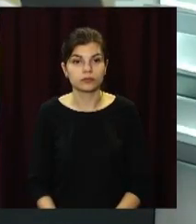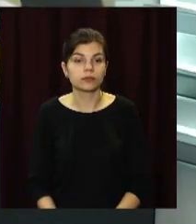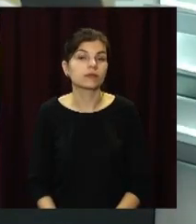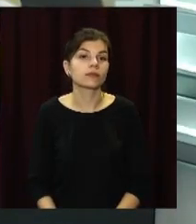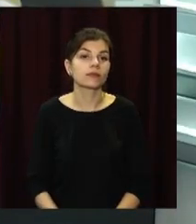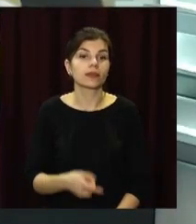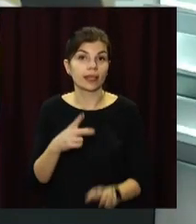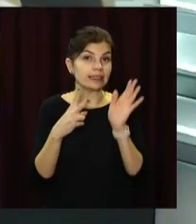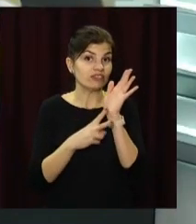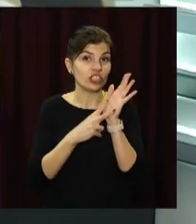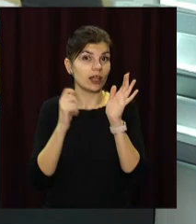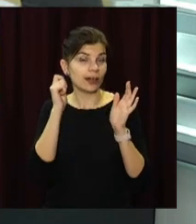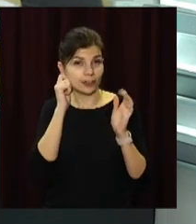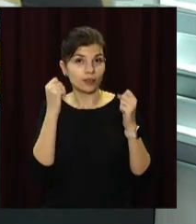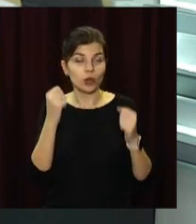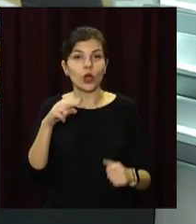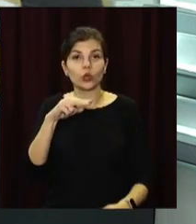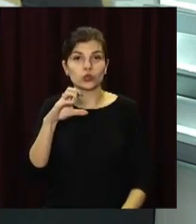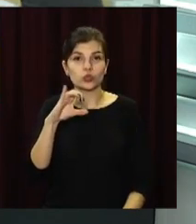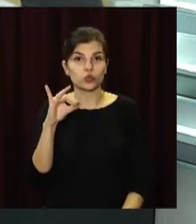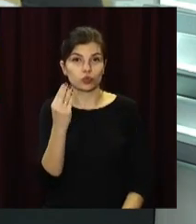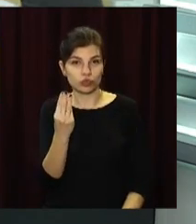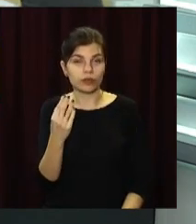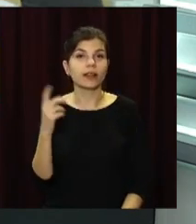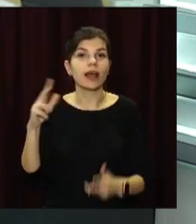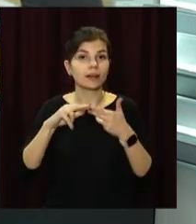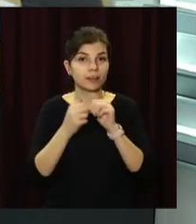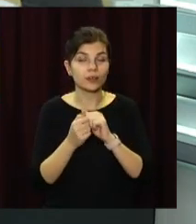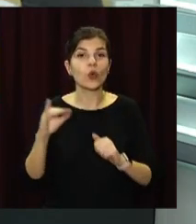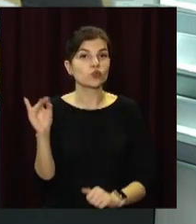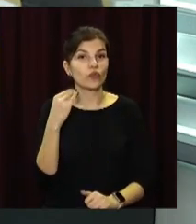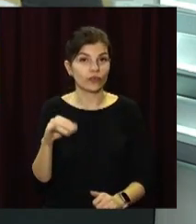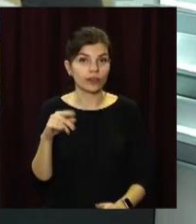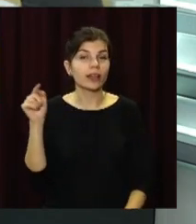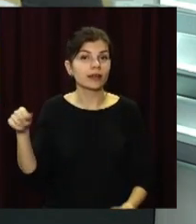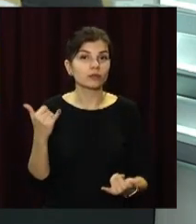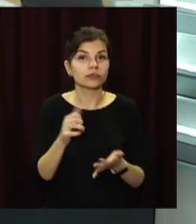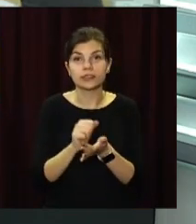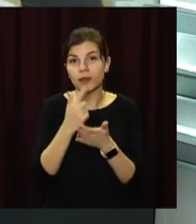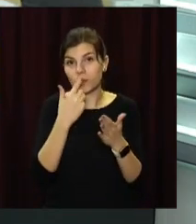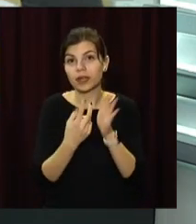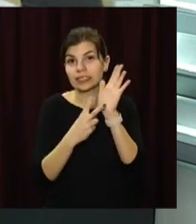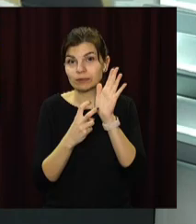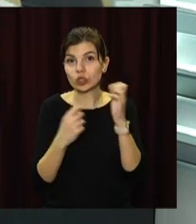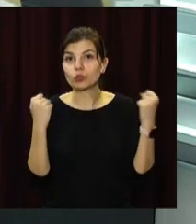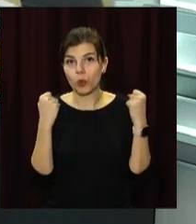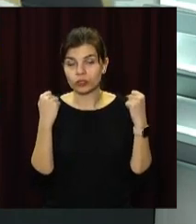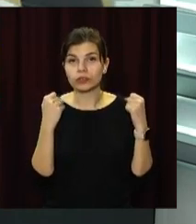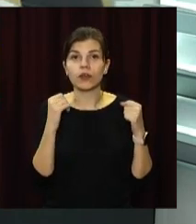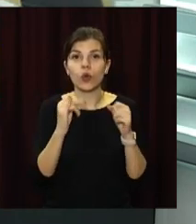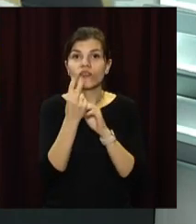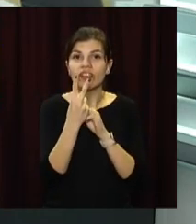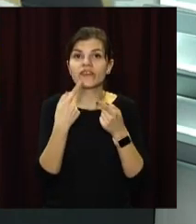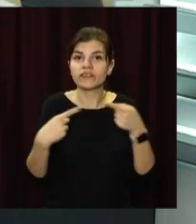Відзначили 70-річчя. Дю США номер один у Кам'янському відсвяткувала ювілей. Нині там займаються майже 700 спортсменів у 12